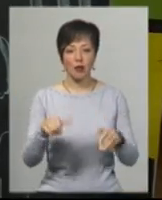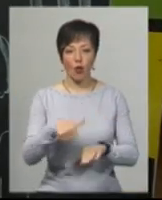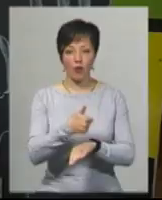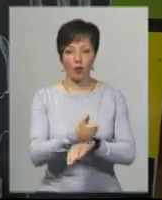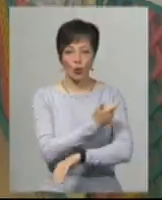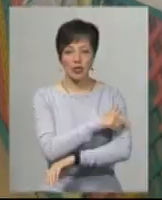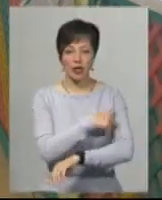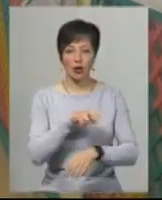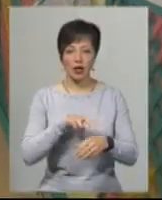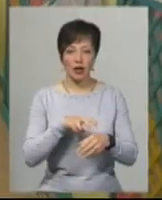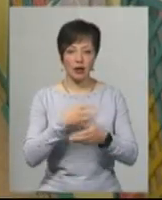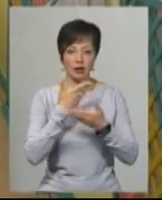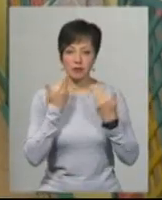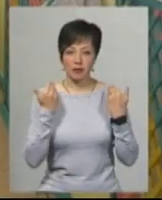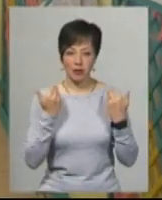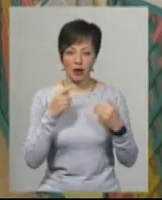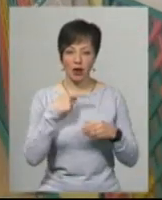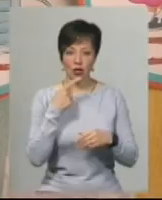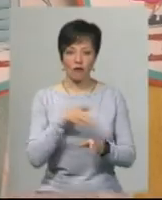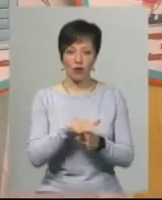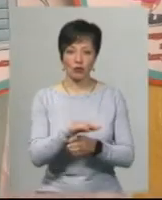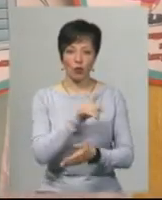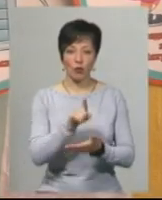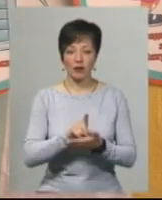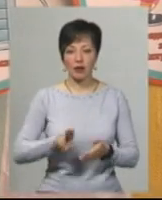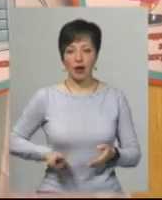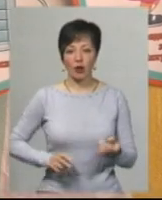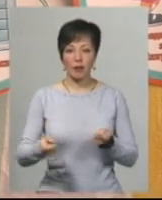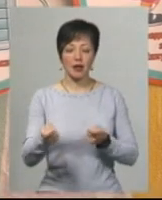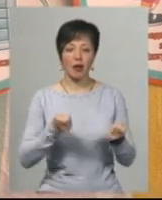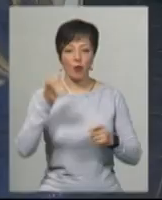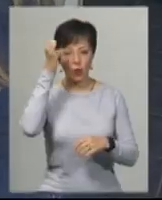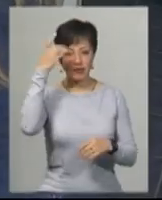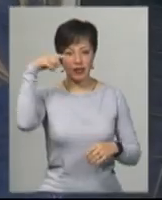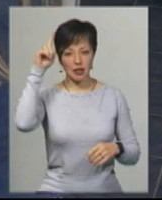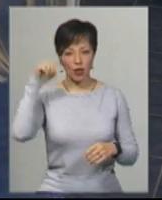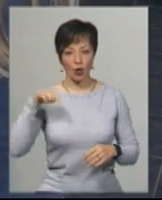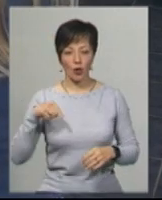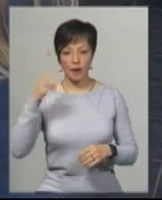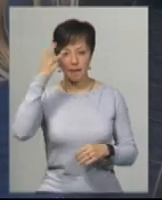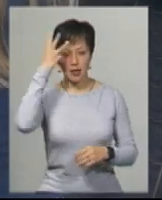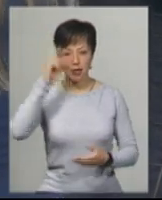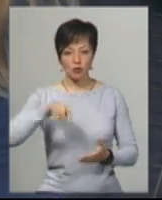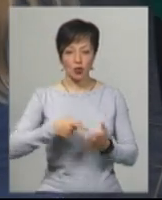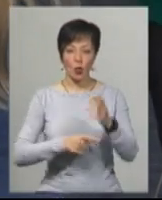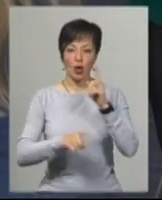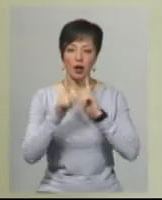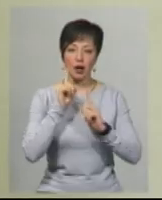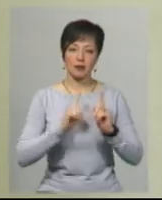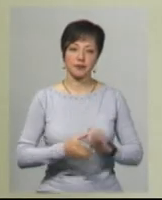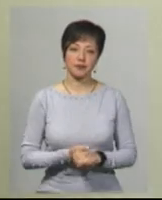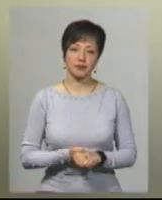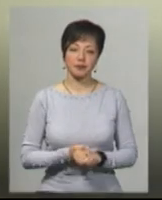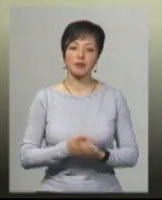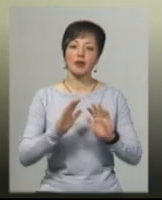санітарного лікаря не встановлені, каже виконуючий обов'язки директора Департаменту освіти і науки Хмельницької міської ради Надія Балабус.